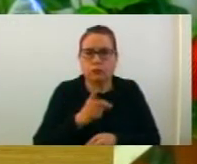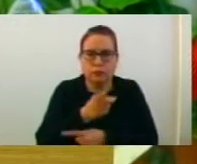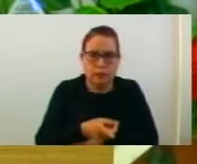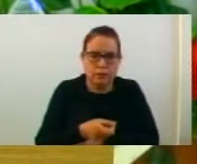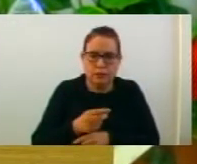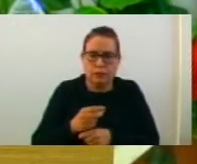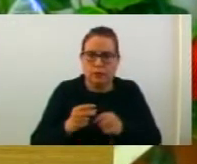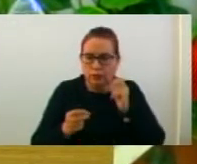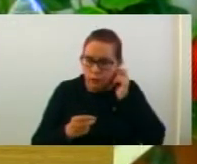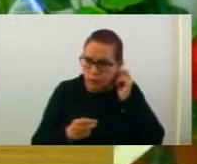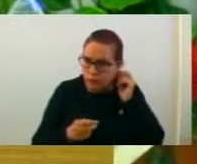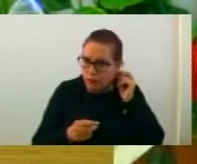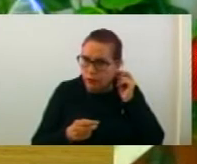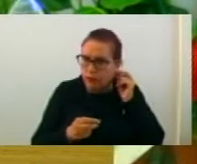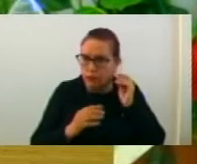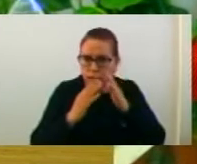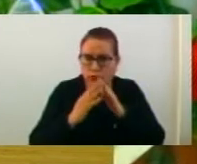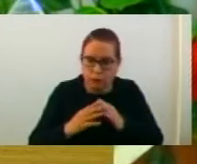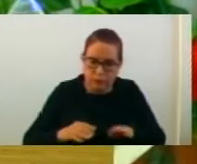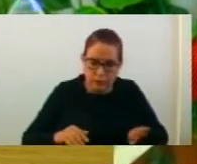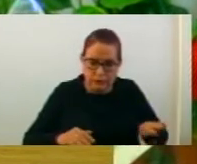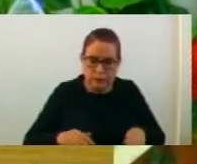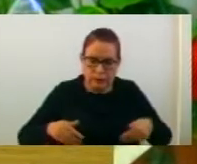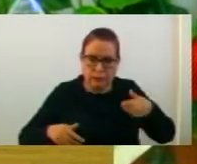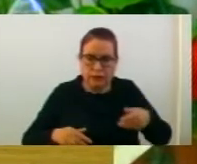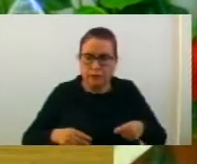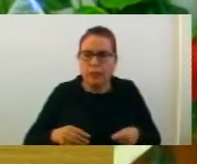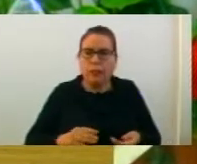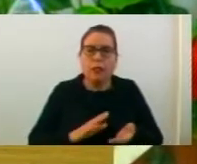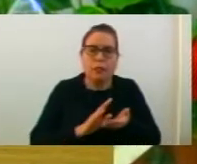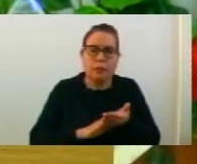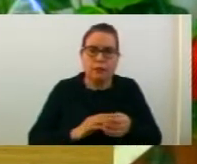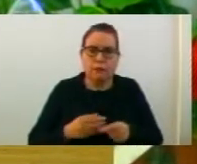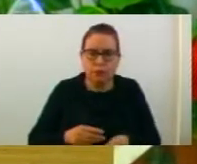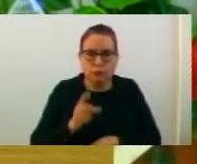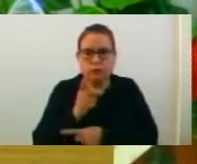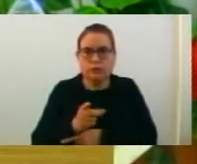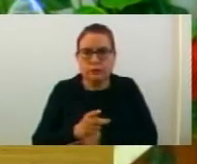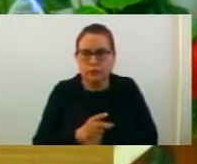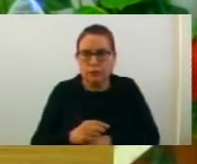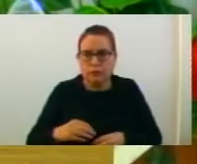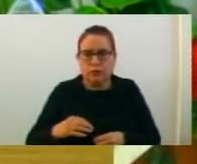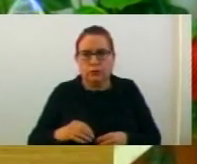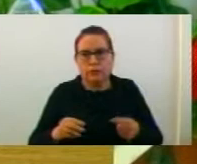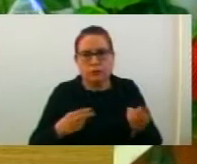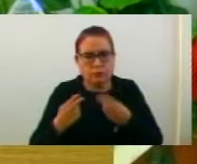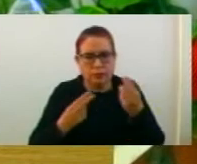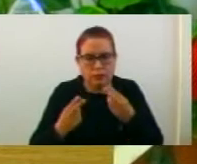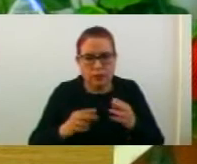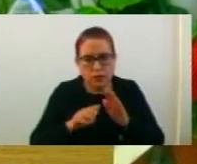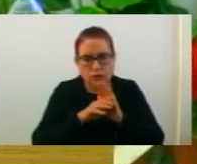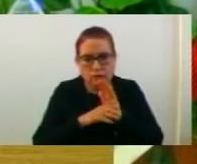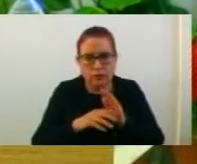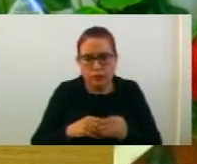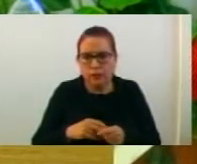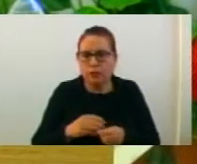и дополување на статутот на Дом за деца и млади Благо и Мучито Струмица. Одлукте беа на Днем Ред на седницата на Комисијата за статутот и